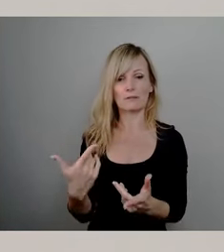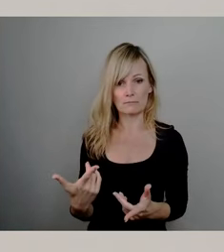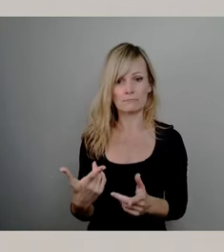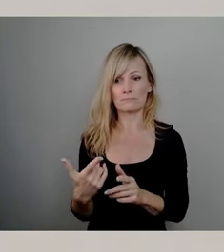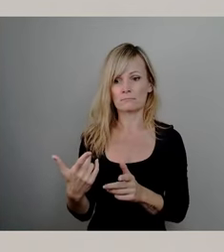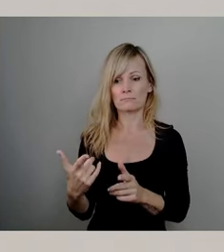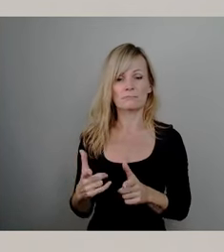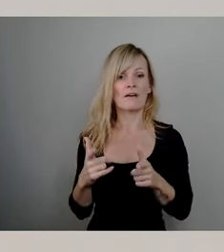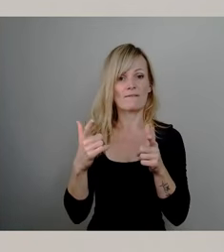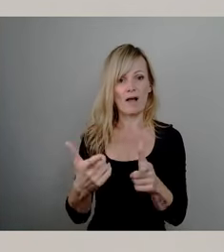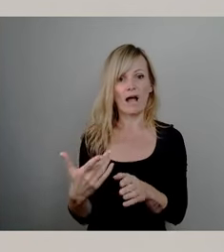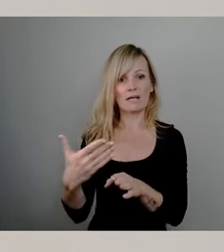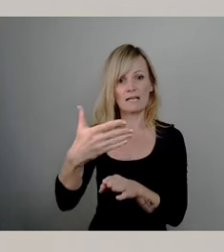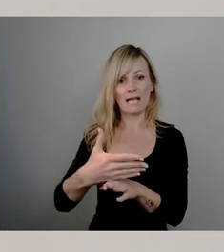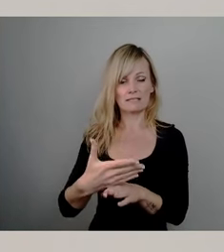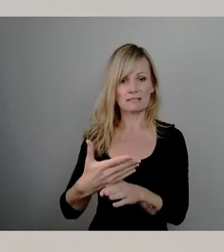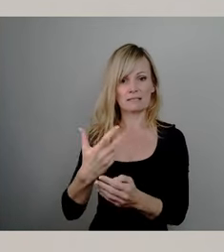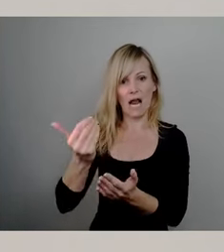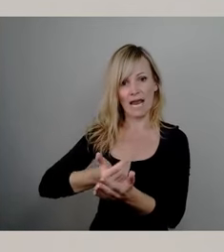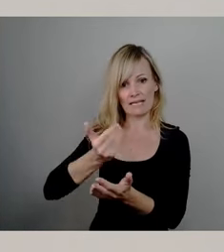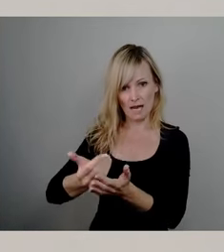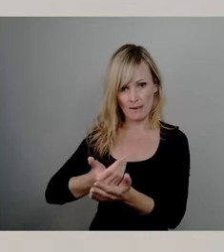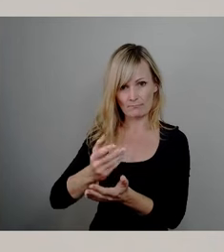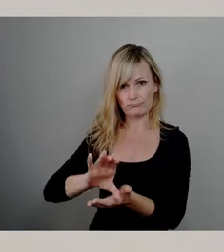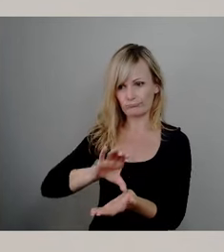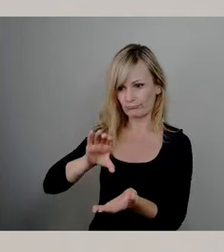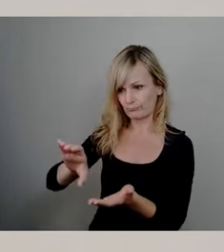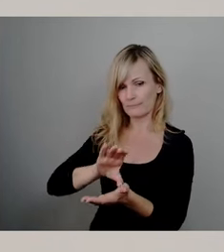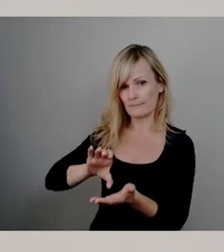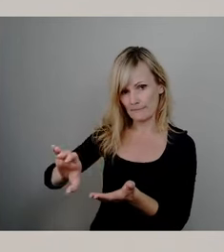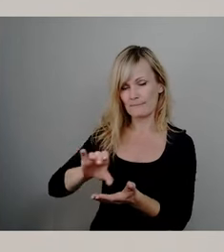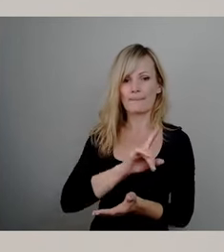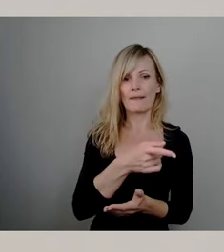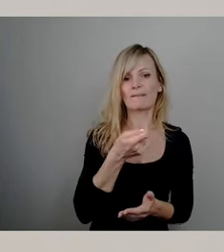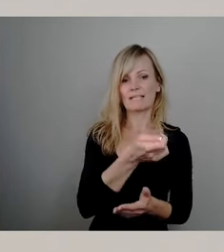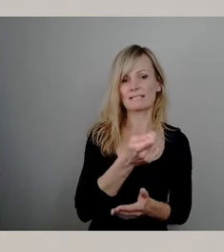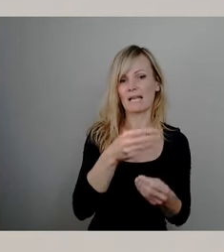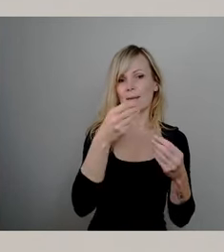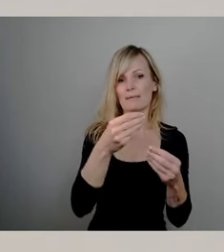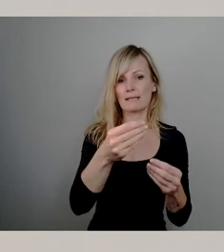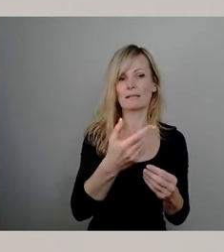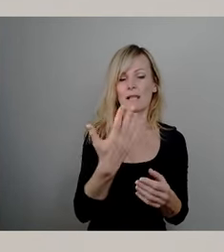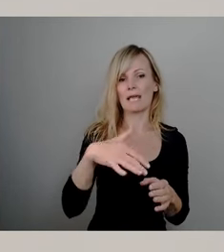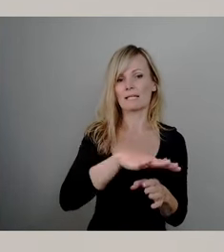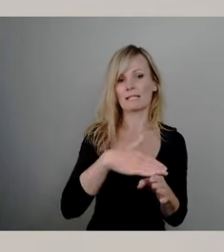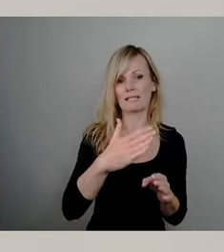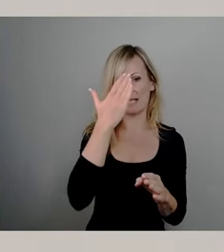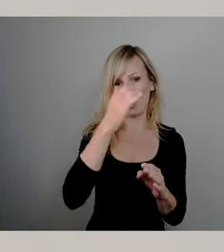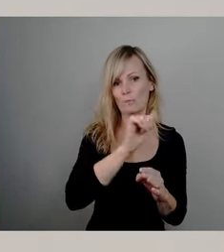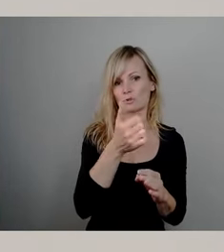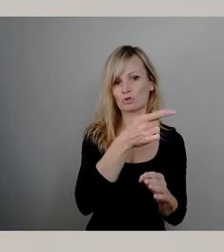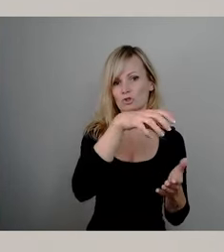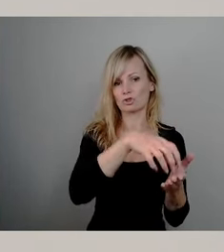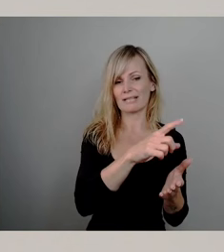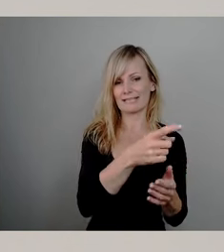Zuschüsse der technischen Werke sowie über finanzielle Mittel aus dem Haushalt der Landeshauptstadt Dresden. Das sind in diesem Jahr 19